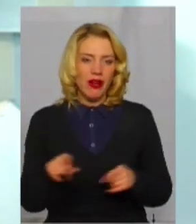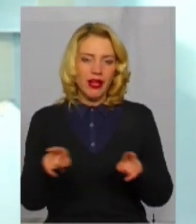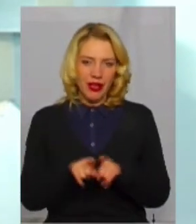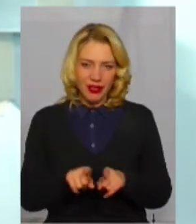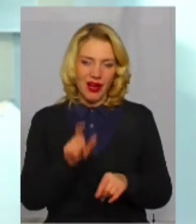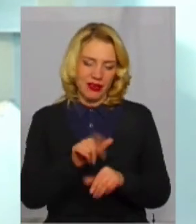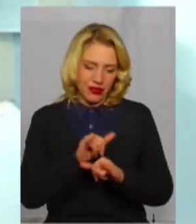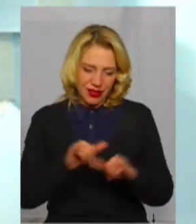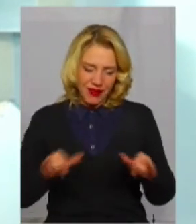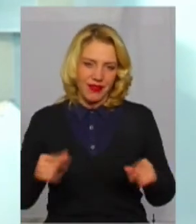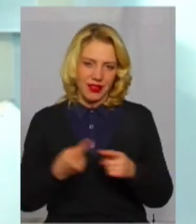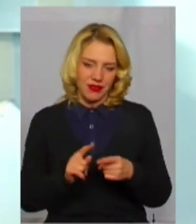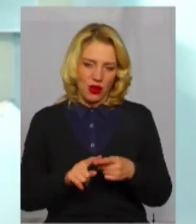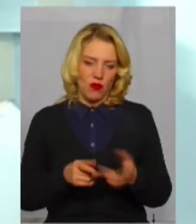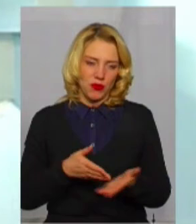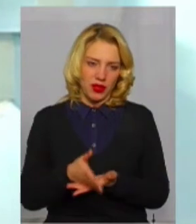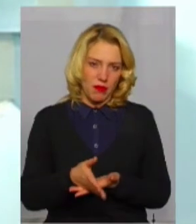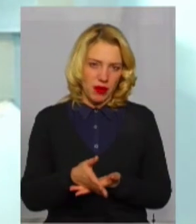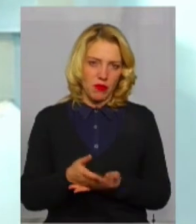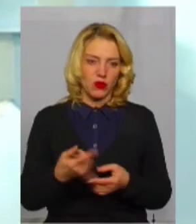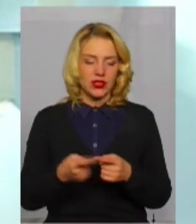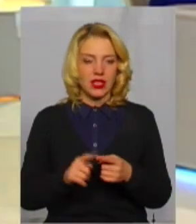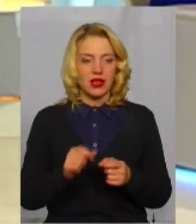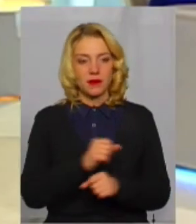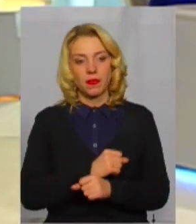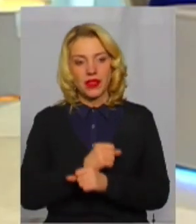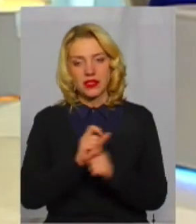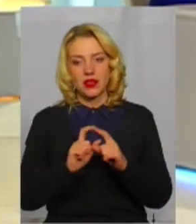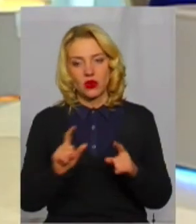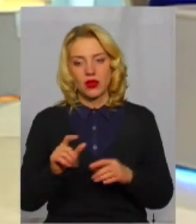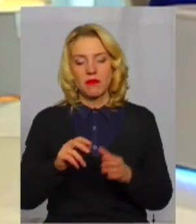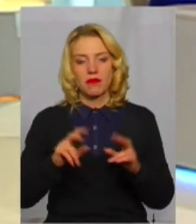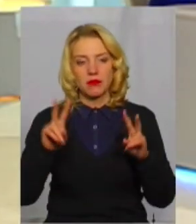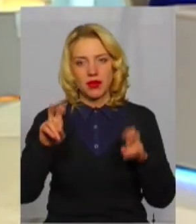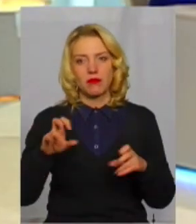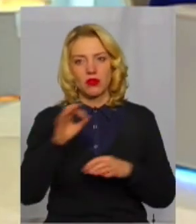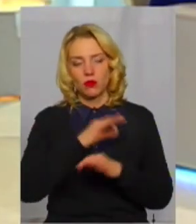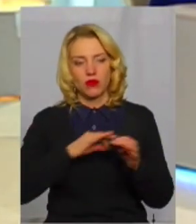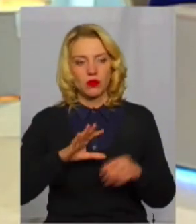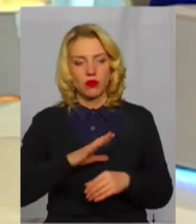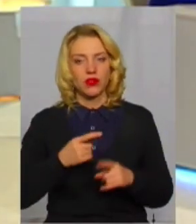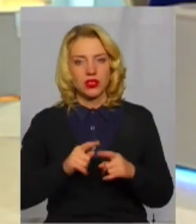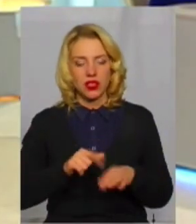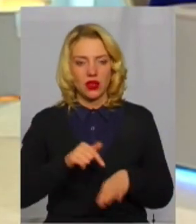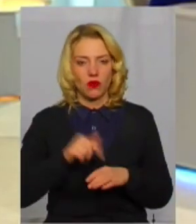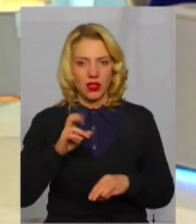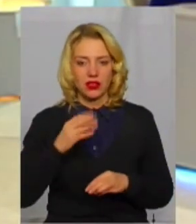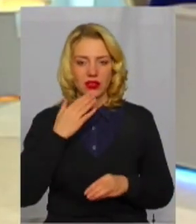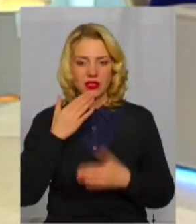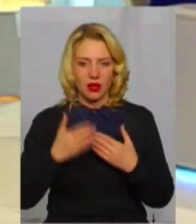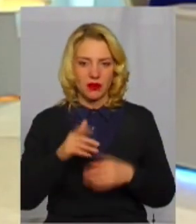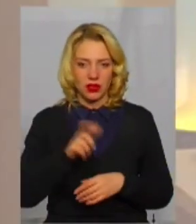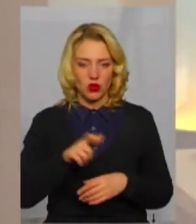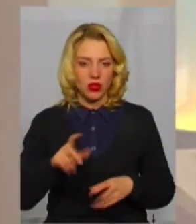таким чином розвивати десь в цьому напрямку цей санаторій. Предметом обговорення було і його майбутнє. І реагувати на запити